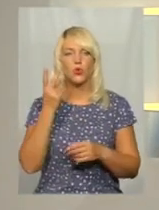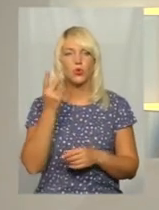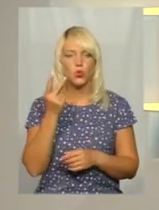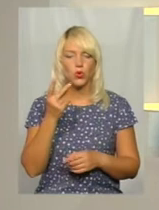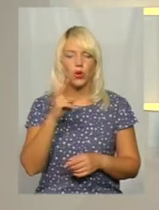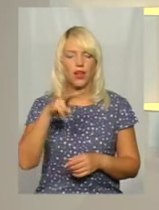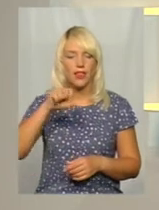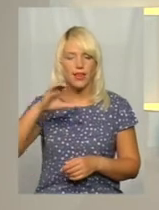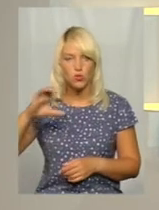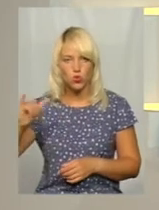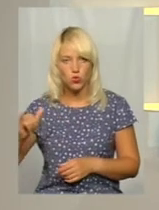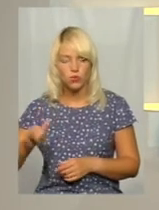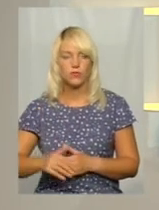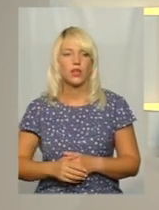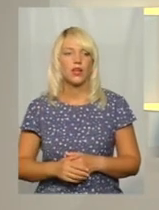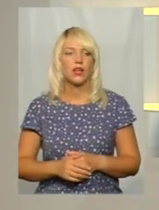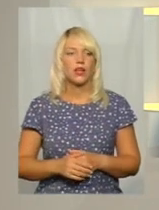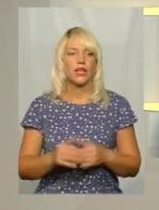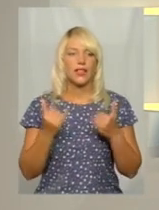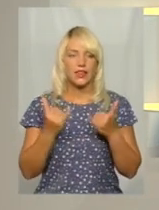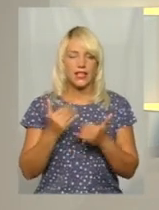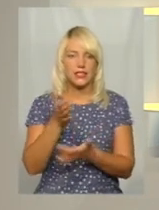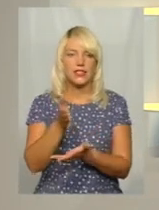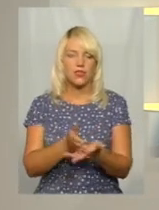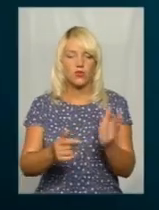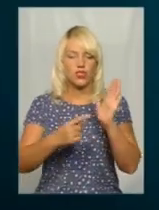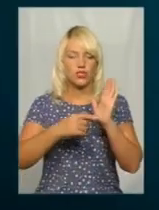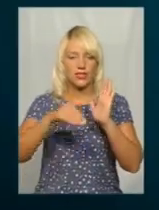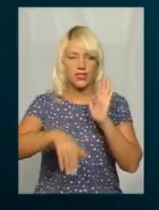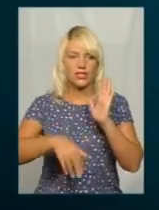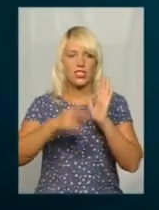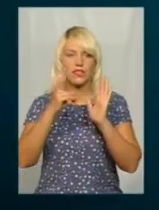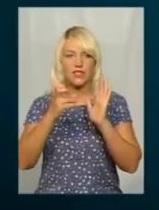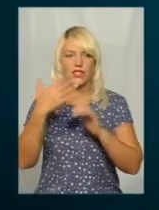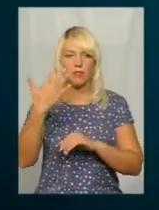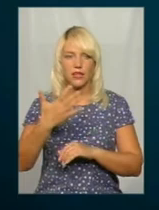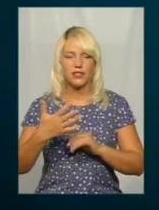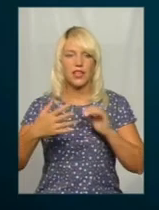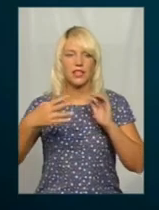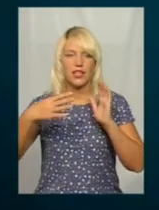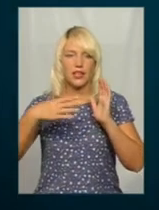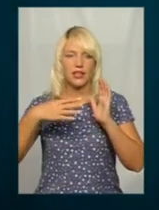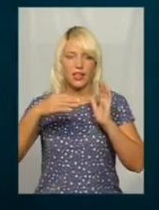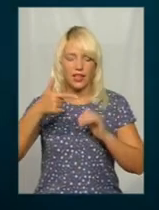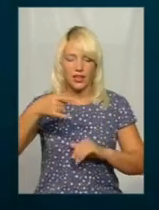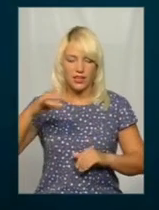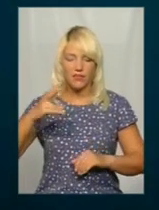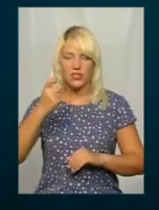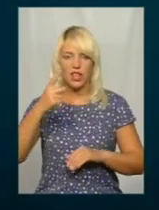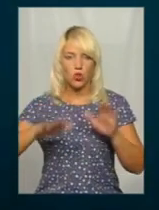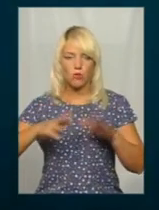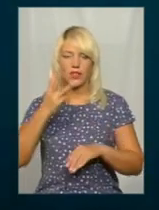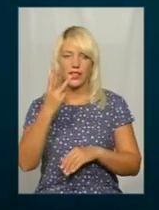класу нині становить 6 250 гривень за тонну. Третього